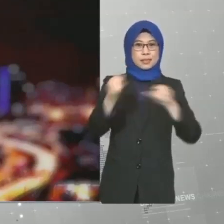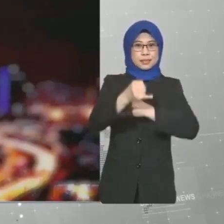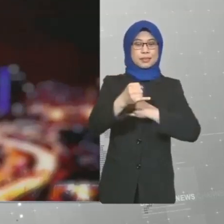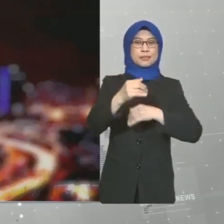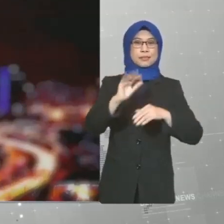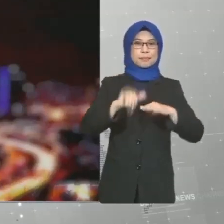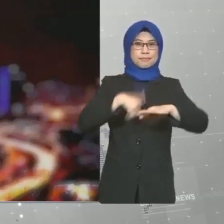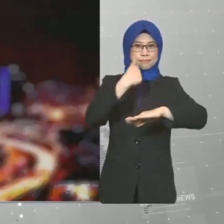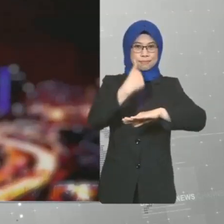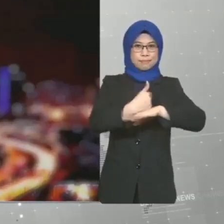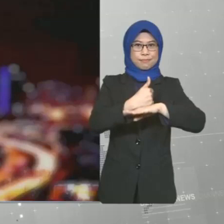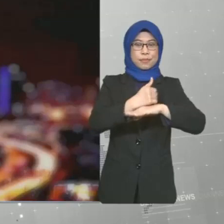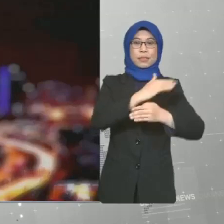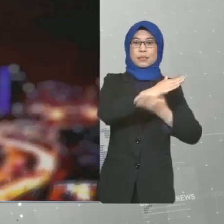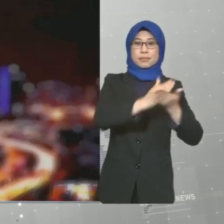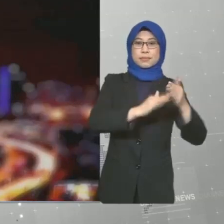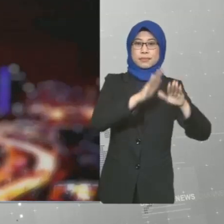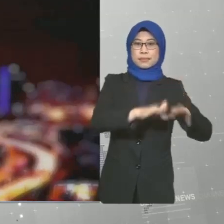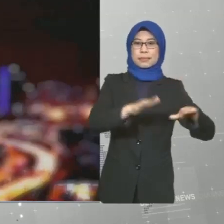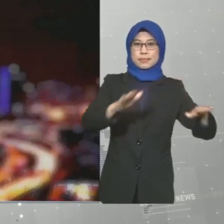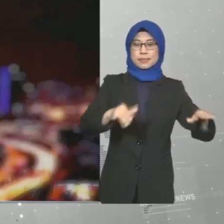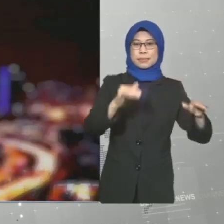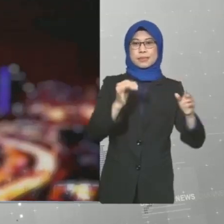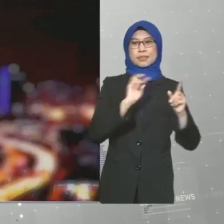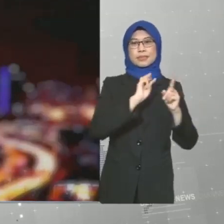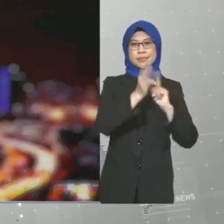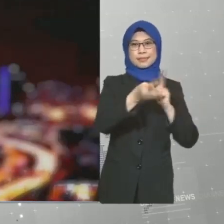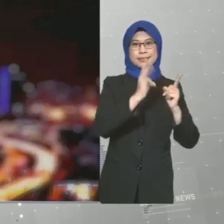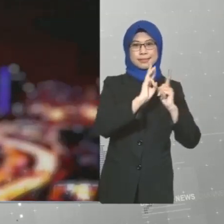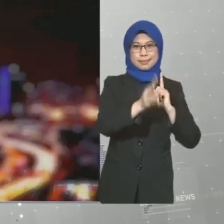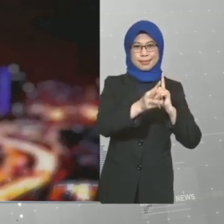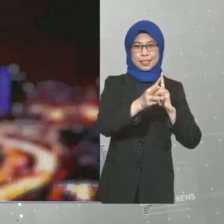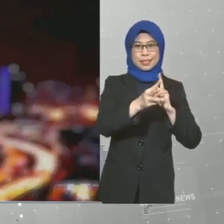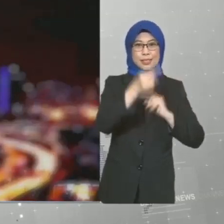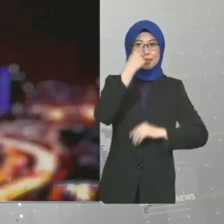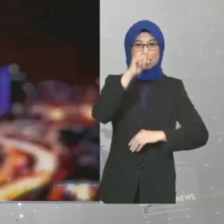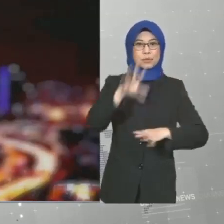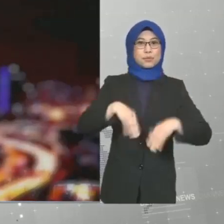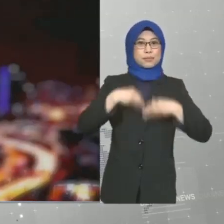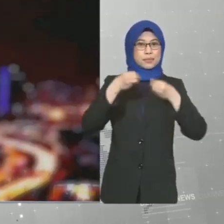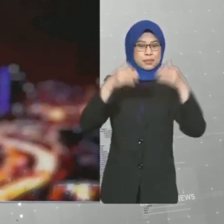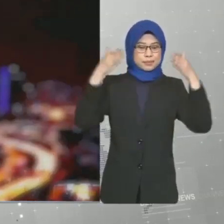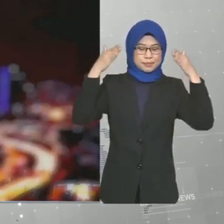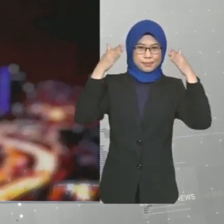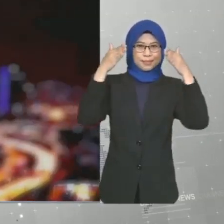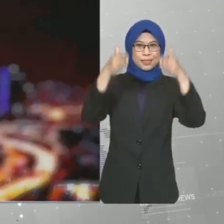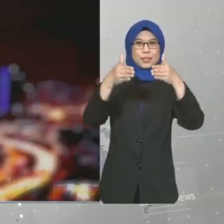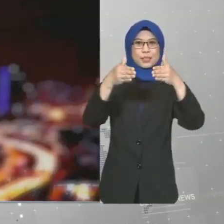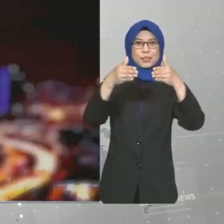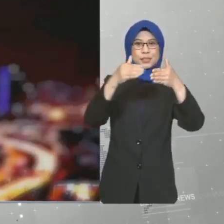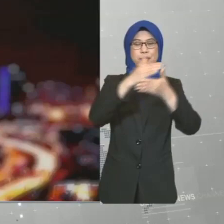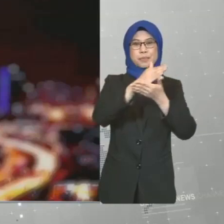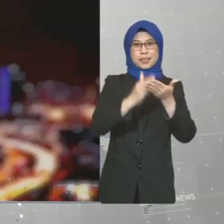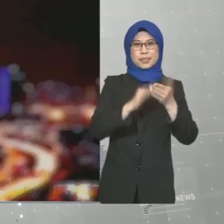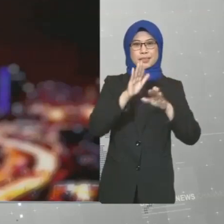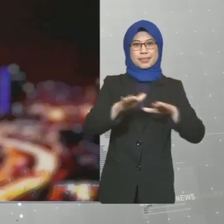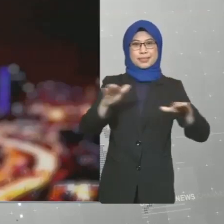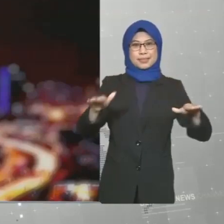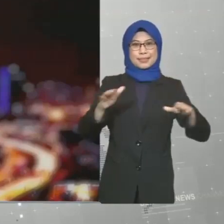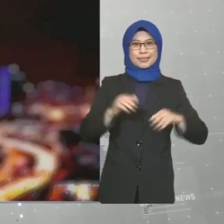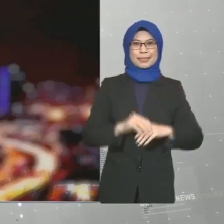diujudkan daripada bahagian kanak-kanak Jabatan Kebajikan Masyarakat bagi memberi lebih tumpuan kepada hal ehwal kanak-kanak.